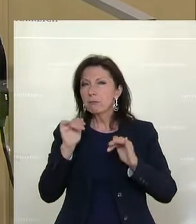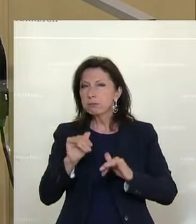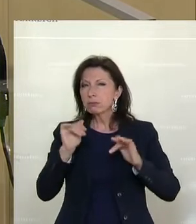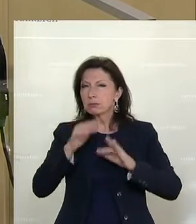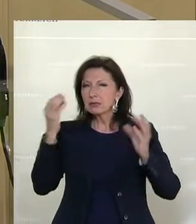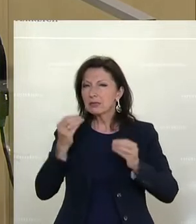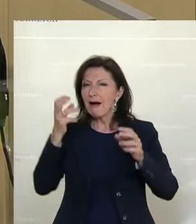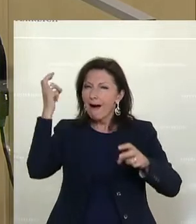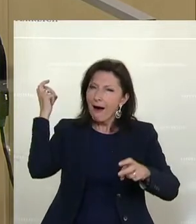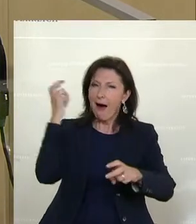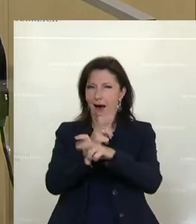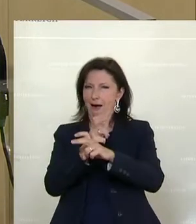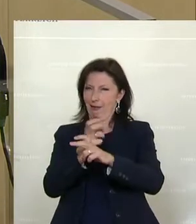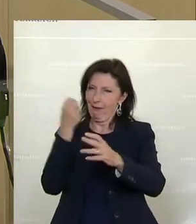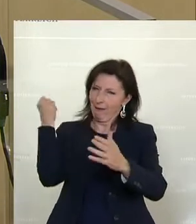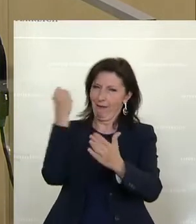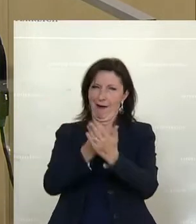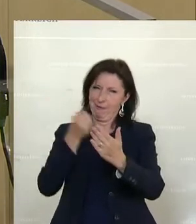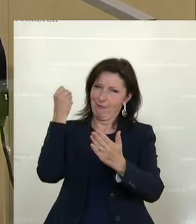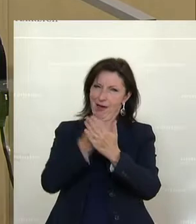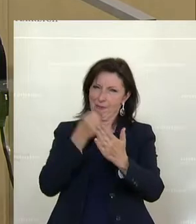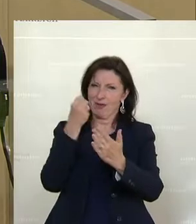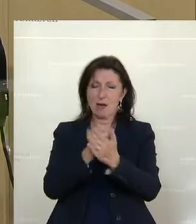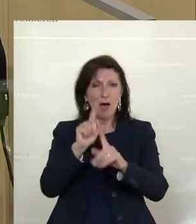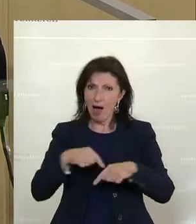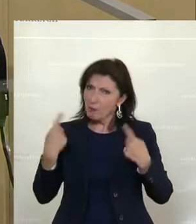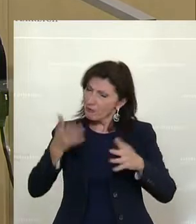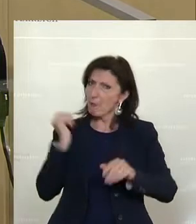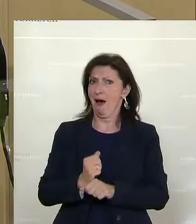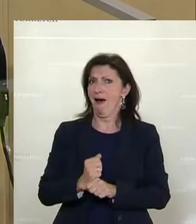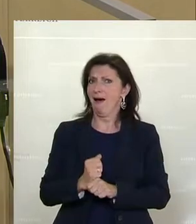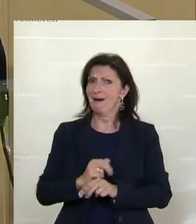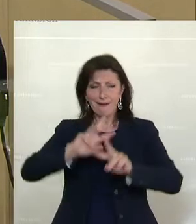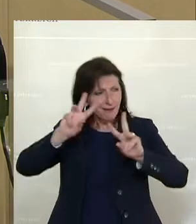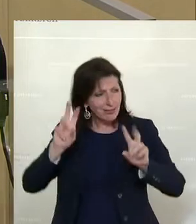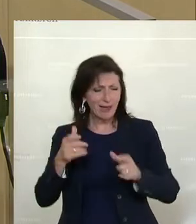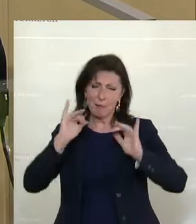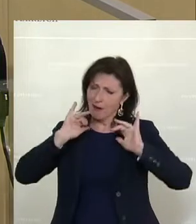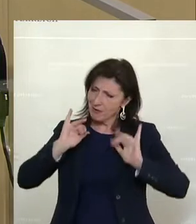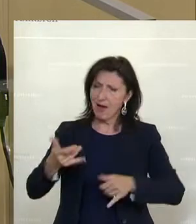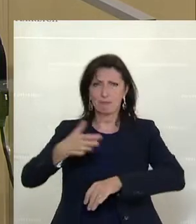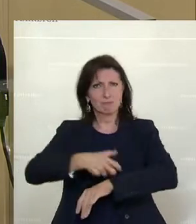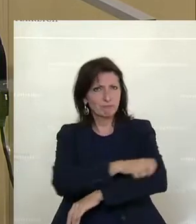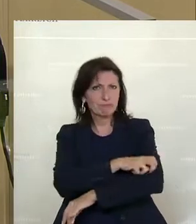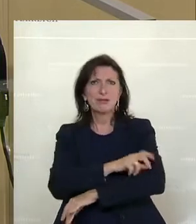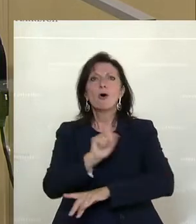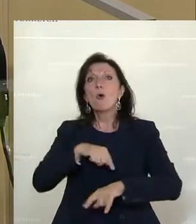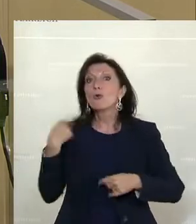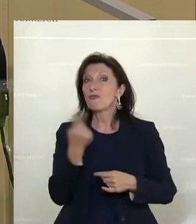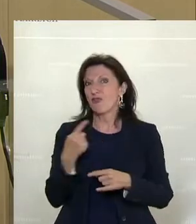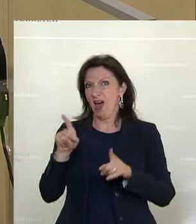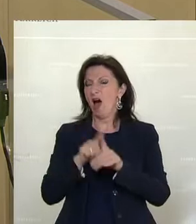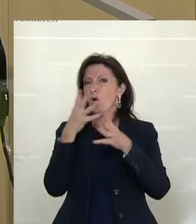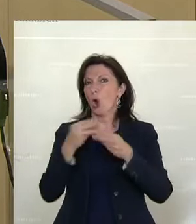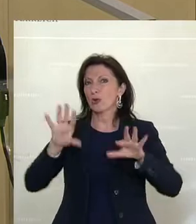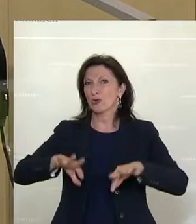Aber wir scheuen davor nicht zurück. Wir greifen die Themen auf, wir greifen sie an und vor allem, wir finden Lösungen. Und genau